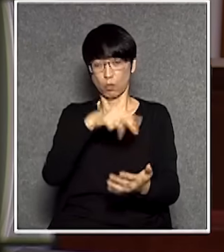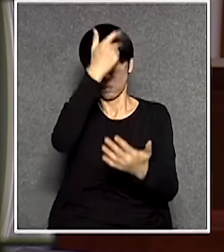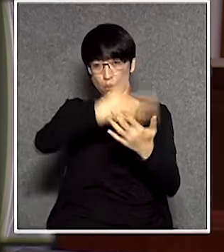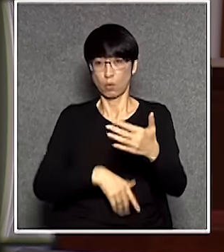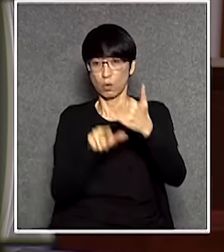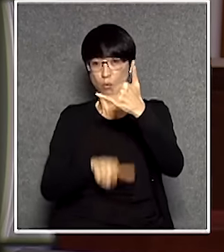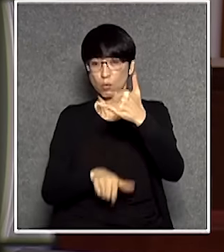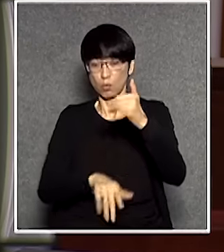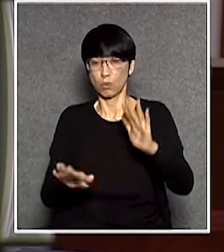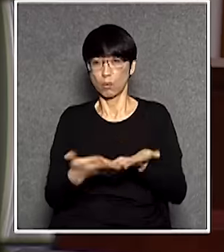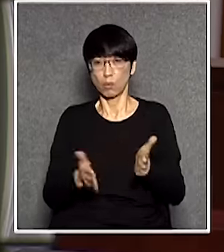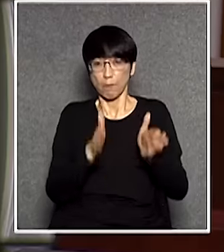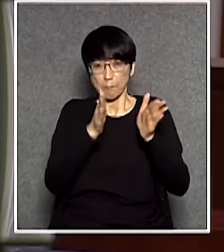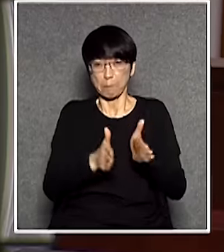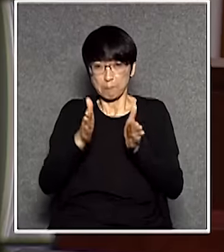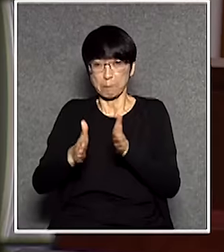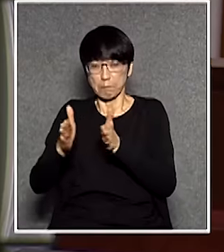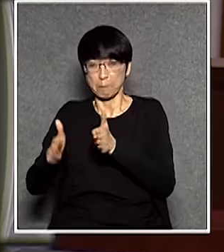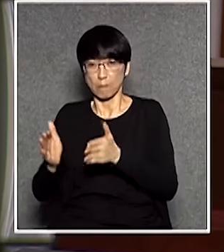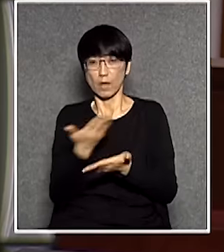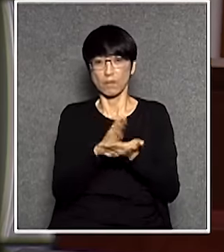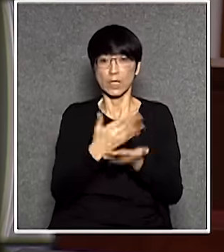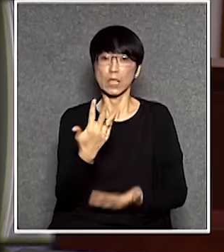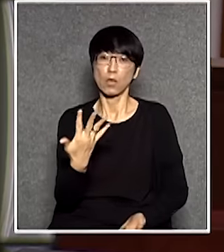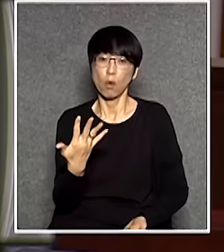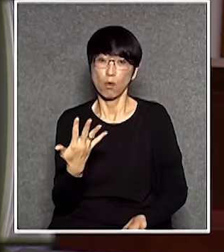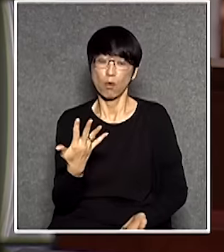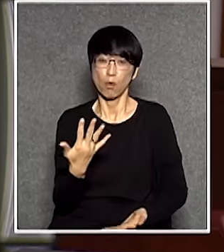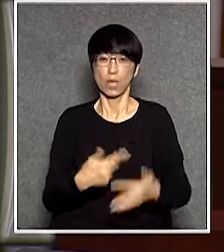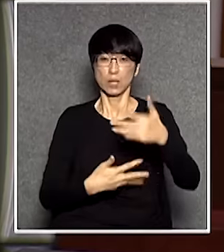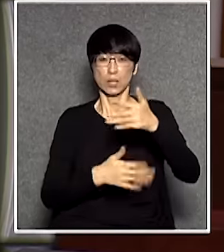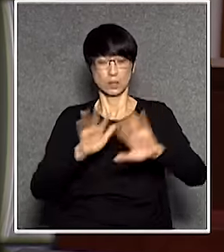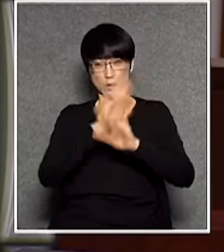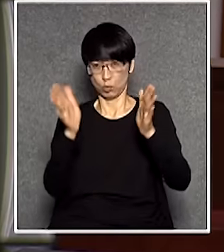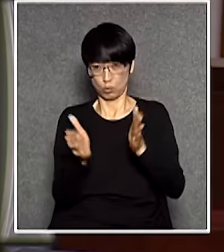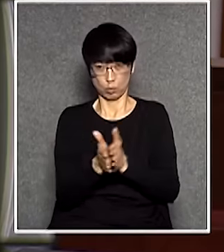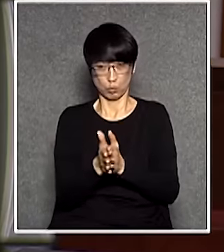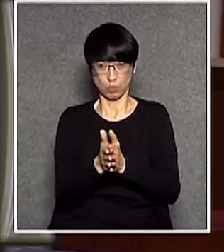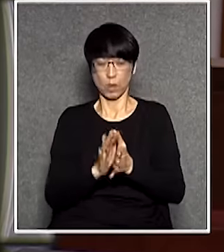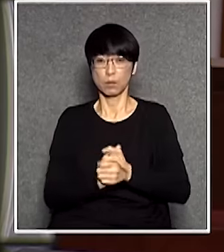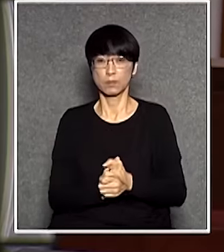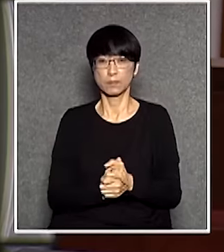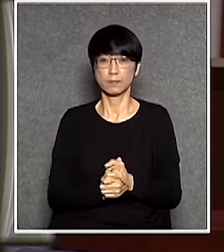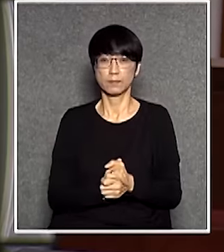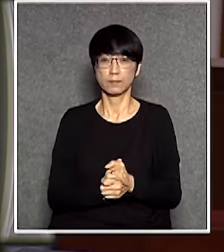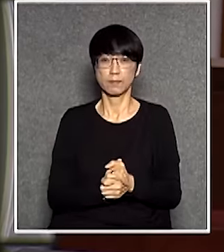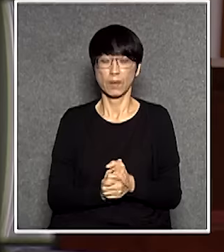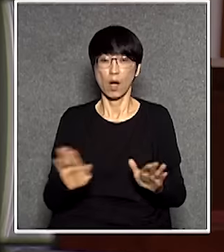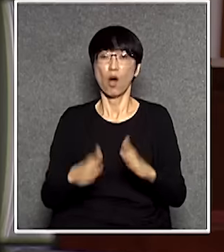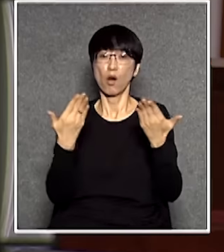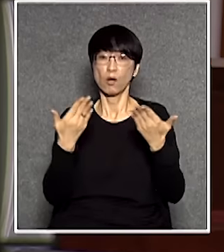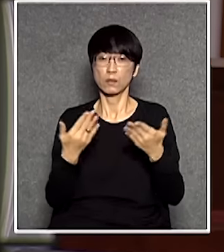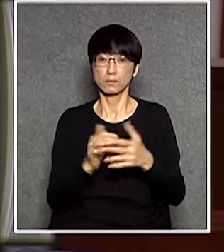開始分階段分多少個階段呢什麼時候可以全數全部就是啟用呢